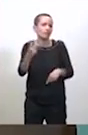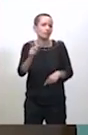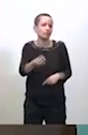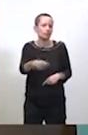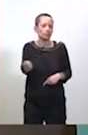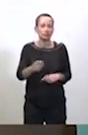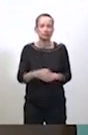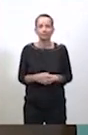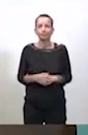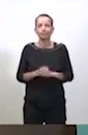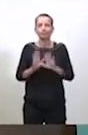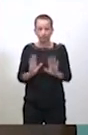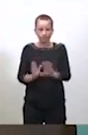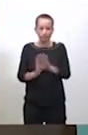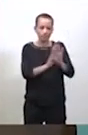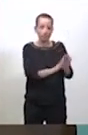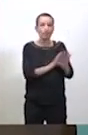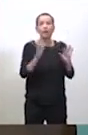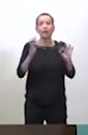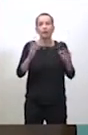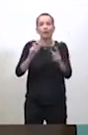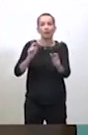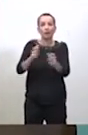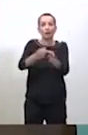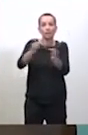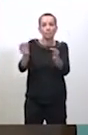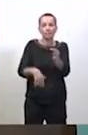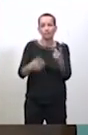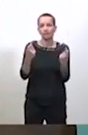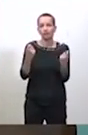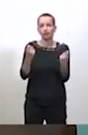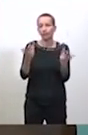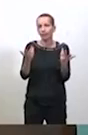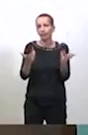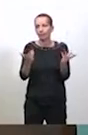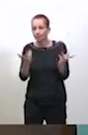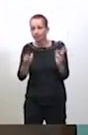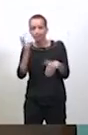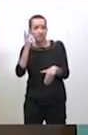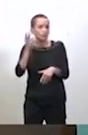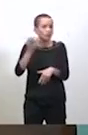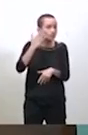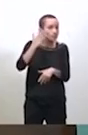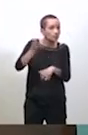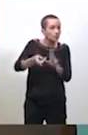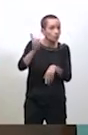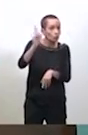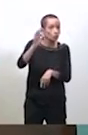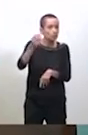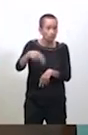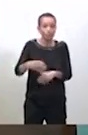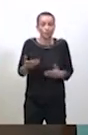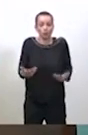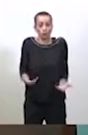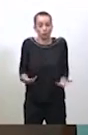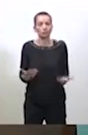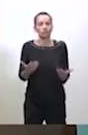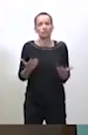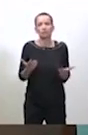Alors, par rapport à l'impact financier, si on exécutait plus et ainsi de suite, comme aujourd'hui on prévoit dans